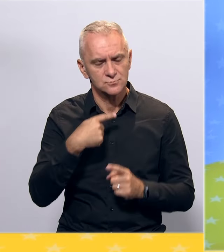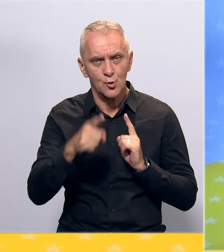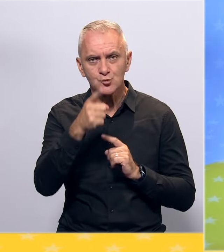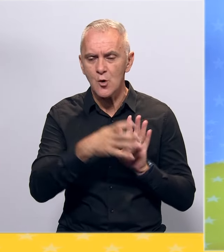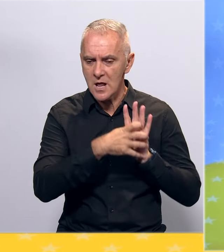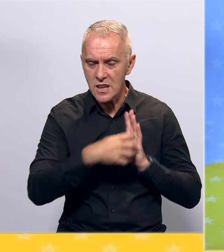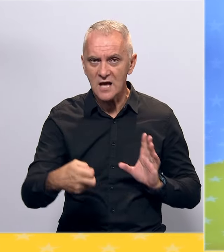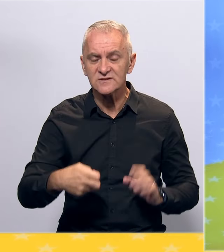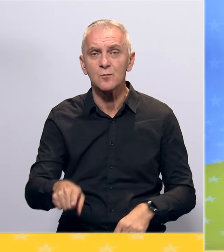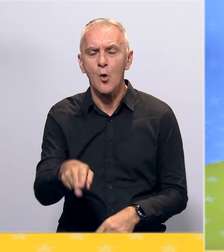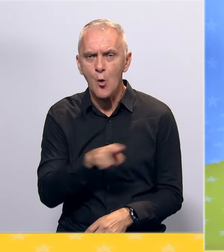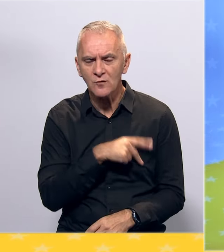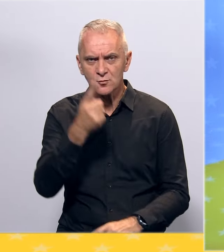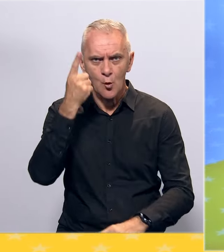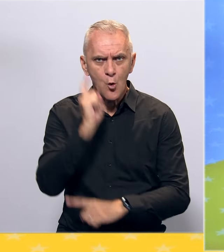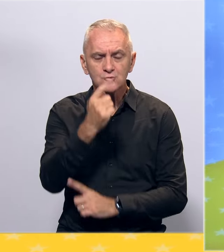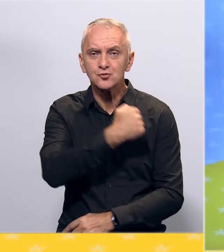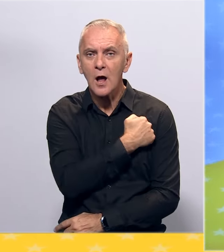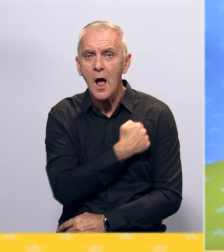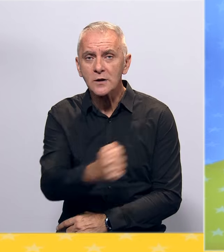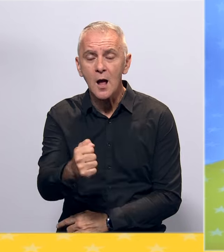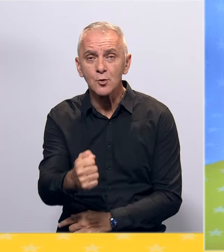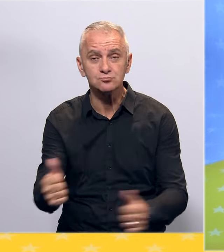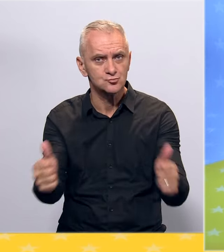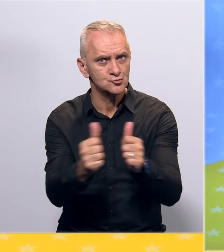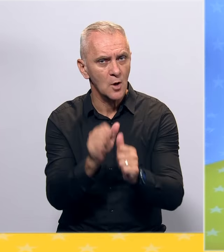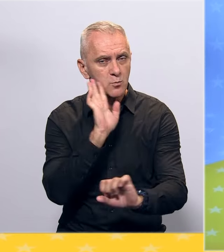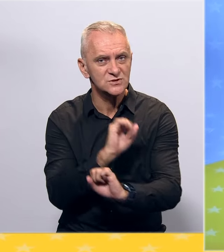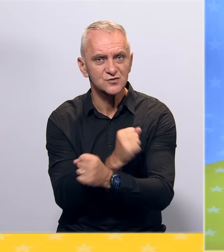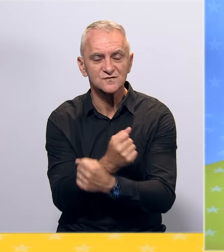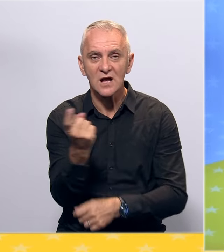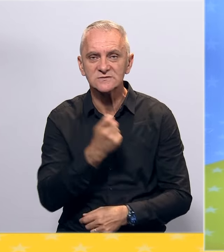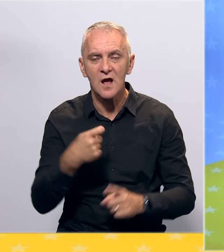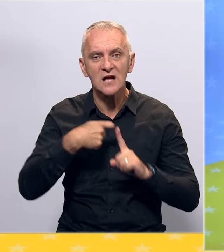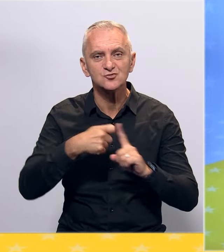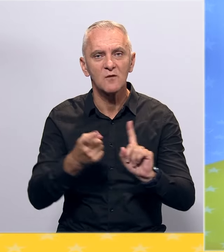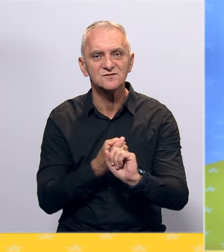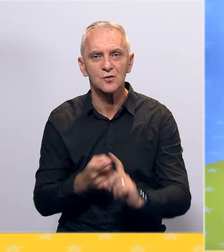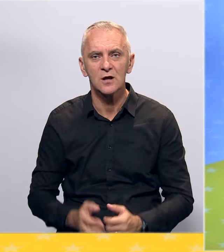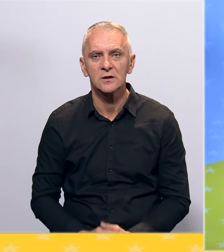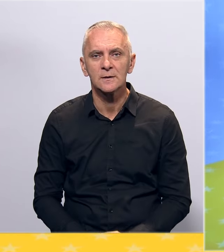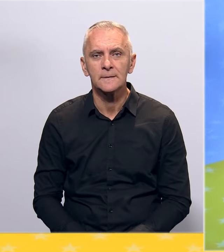odgovorno, odlučno i hrabro uz bosansko-hercegovačku inicijativu Kasumović-Fuad.